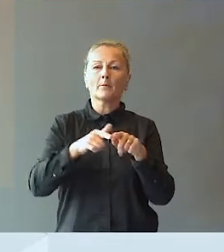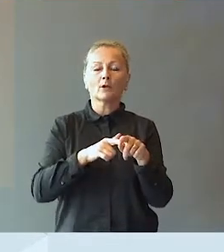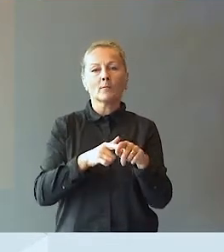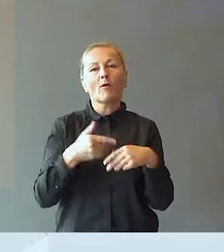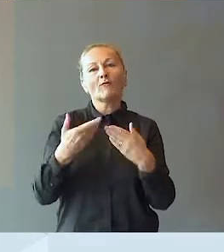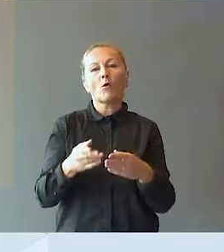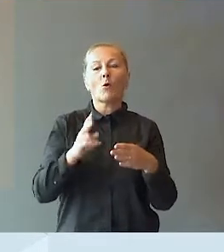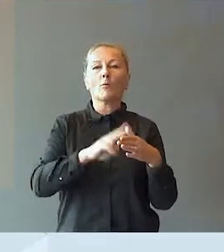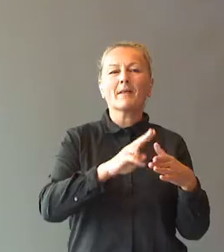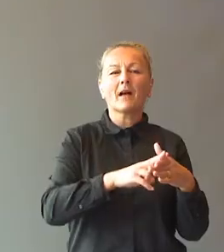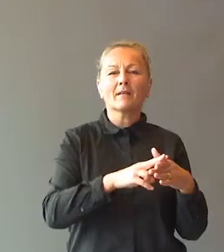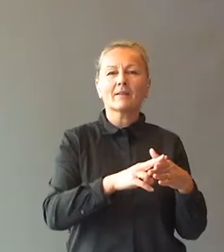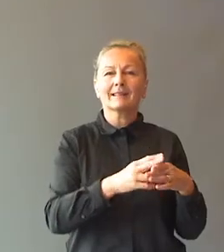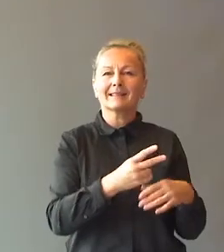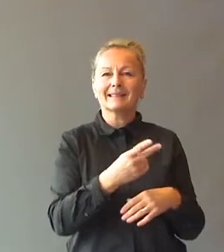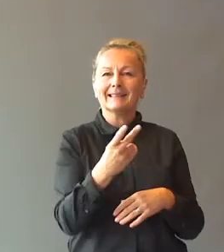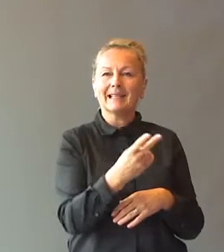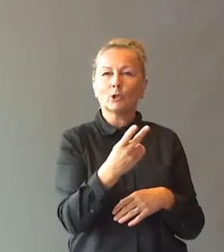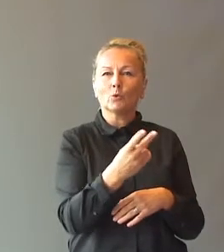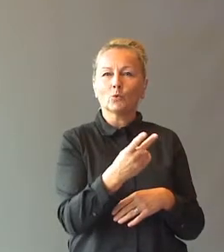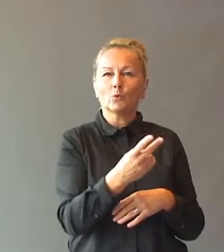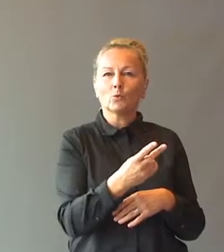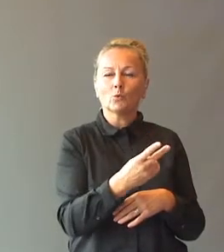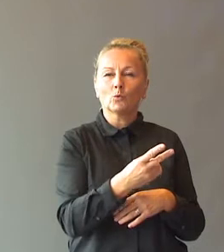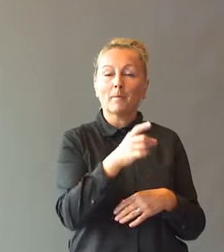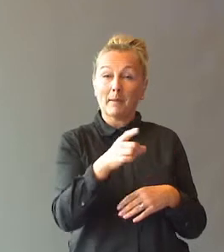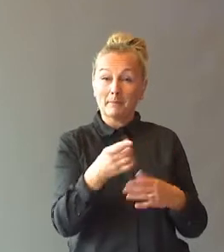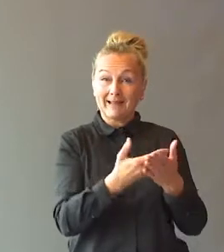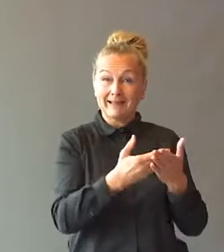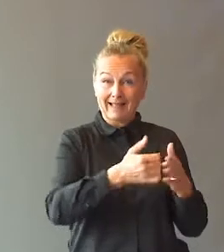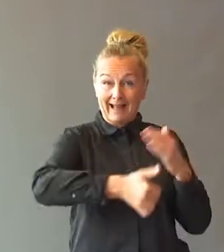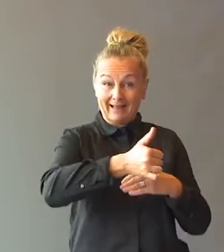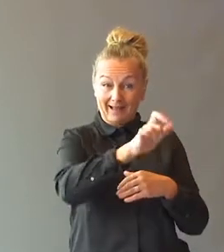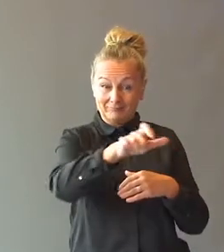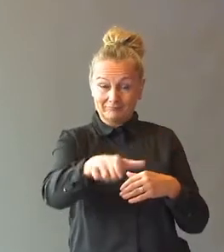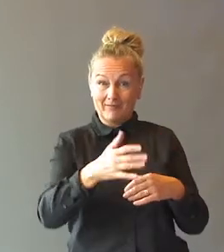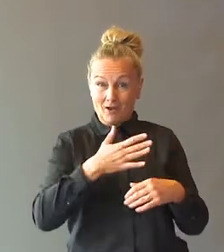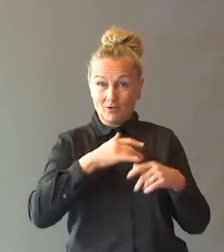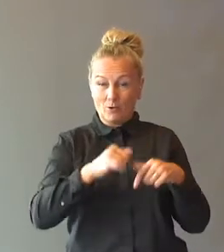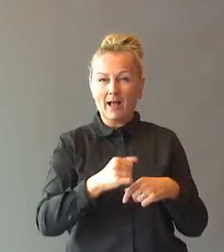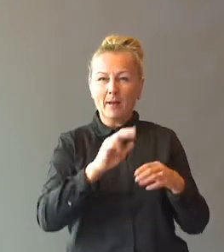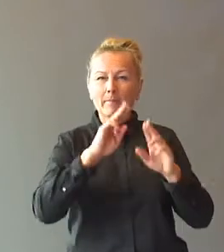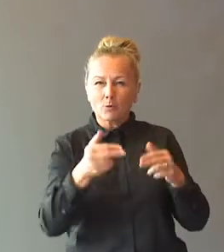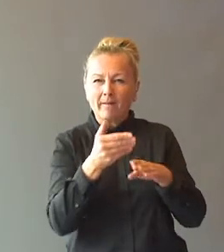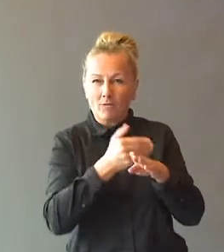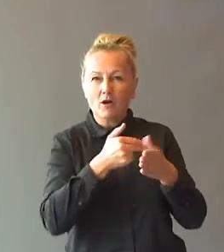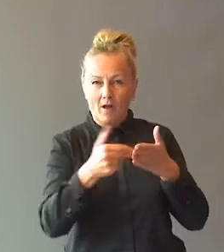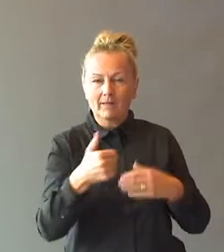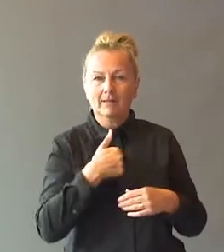kommentarer fra de to PP-tjenestelederne vi har her. Og jeg bruker fornavnet,